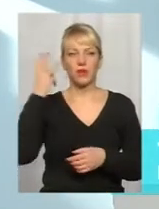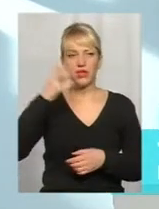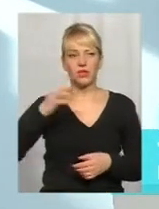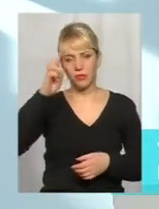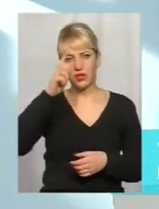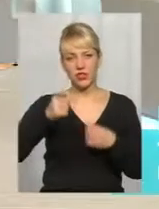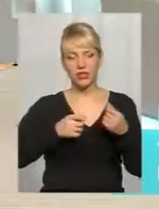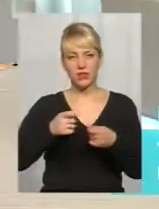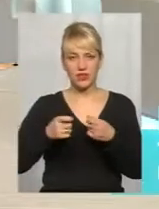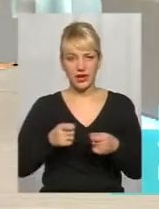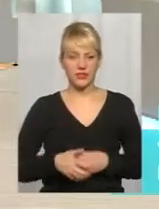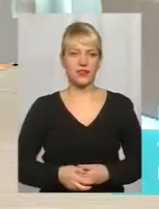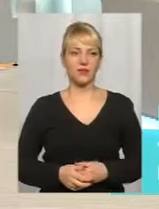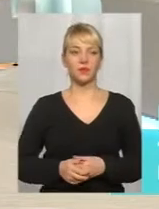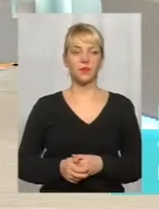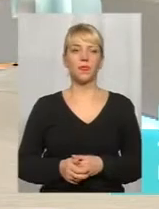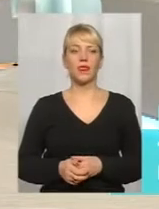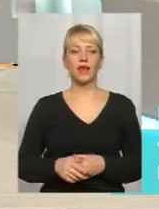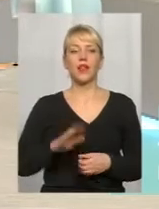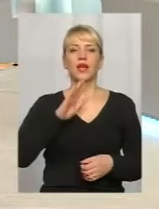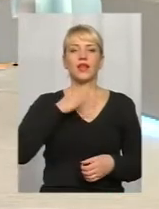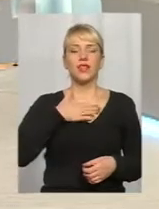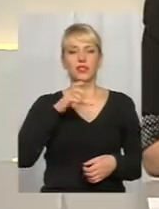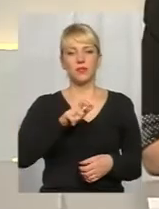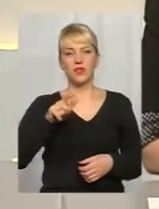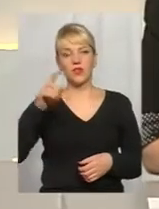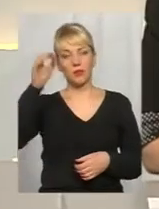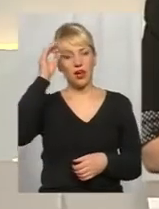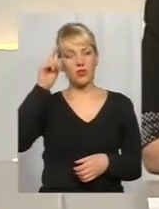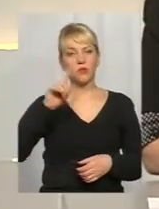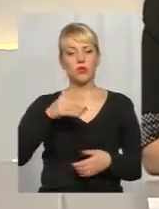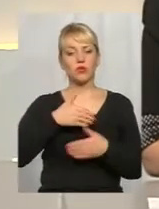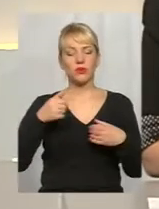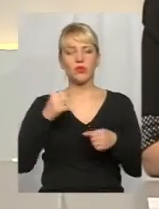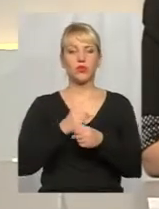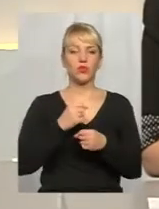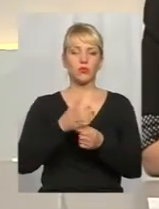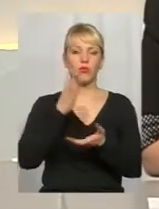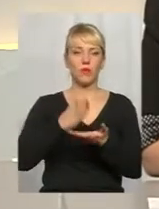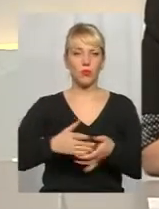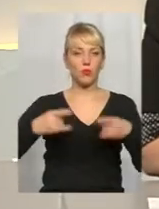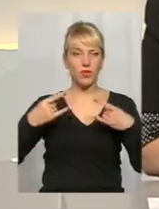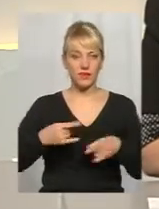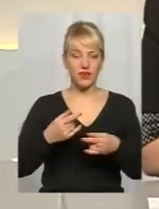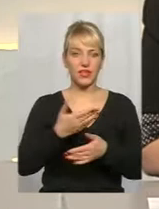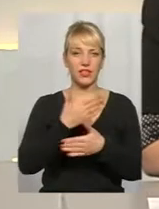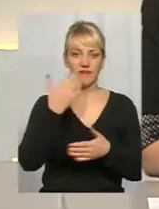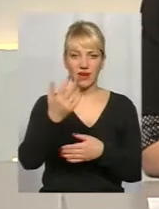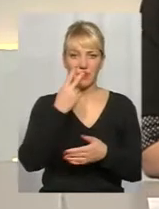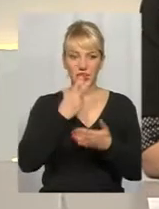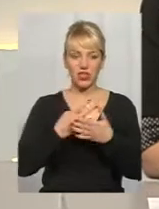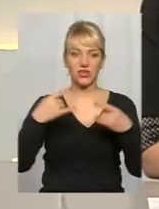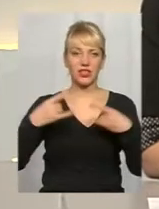Доброго дня. Доброго дня. Нашим глядачам я також хочу нагадати, що ми працюємо у прямому ефірі, тому ви бачите номера